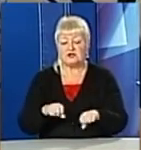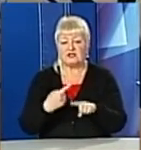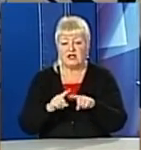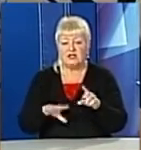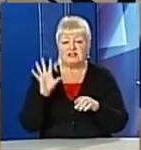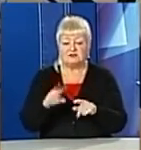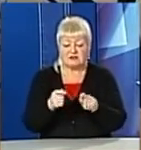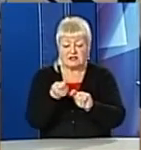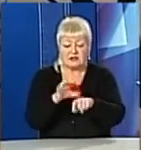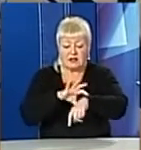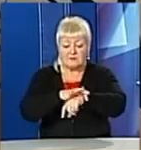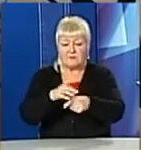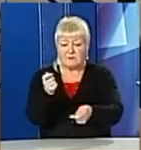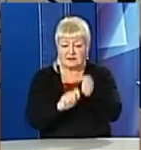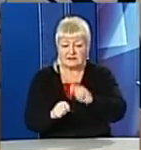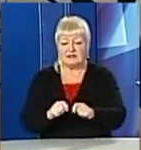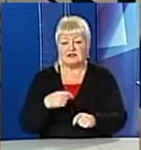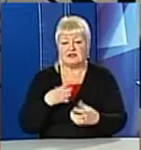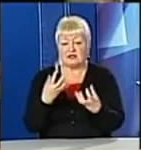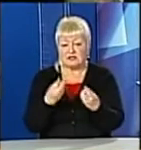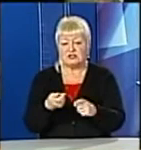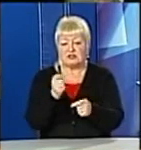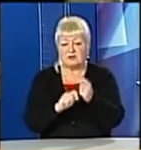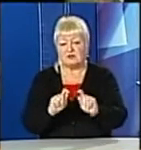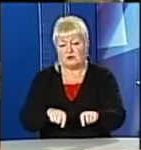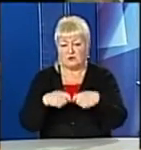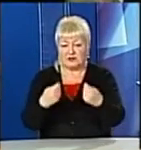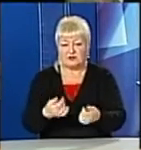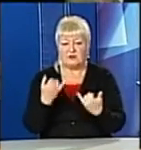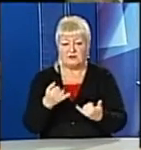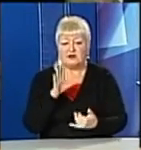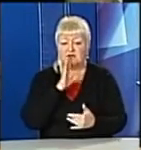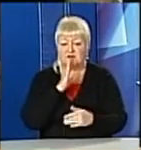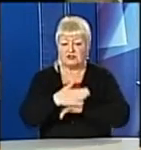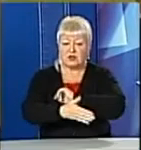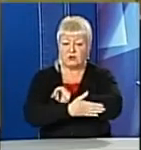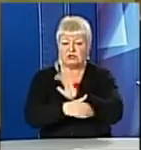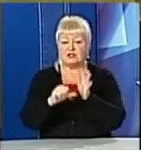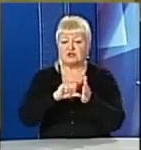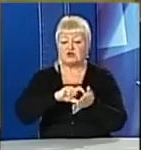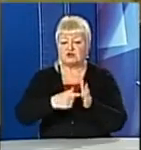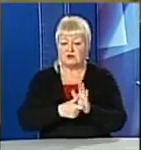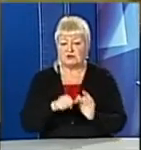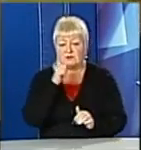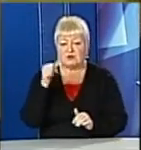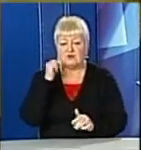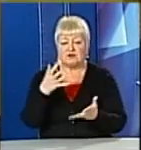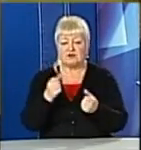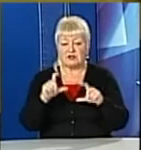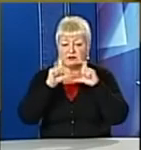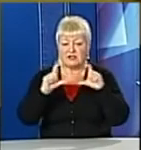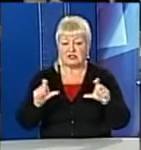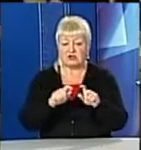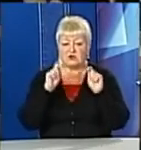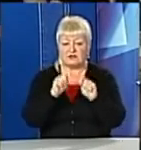браслетики, що я наплала, я ще наплету, і ми передамо». Тепер Софійка – учениця шостого класу. Минулого року вона отримала шкільну відзнаку